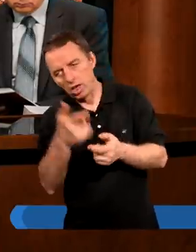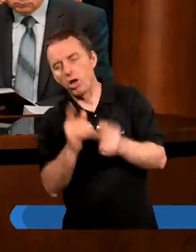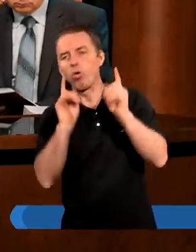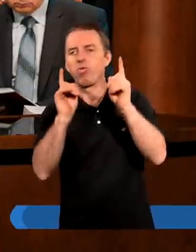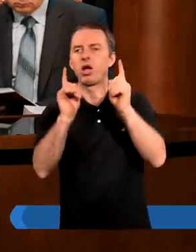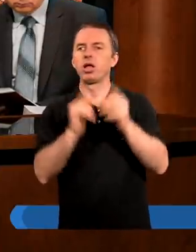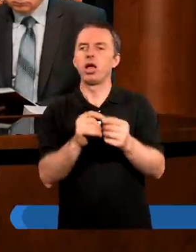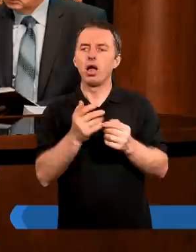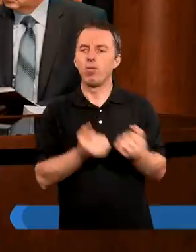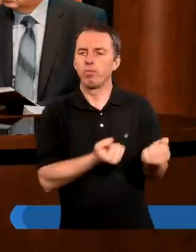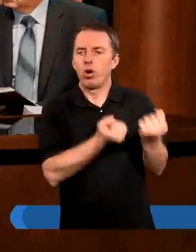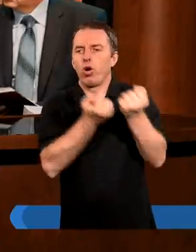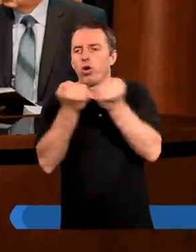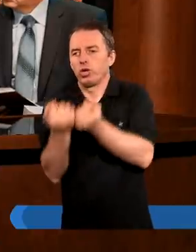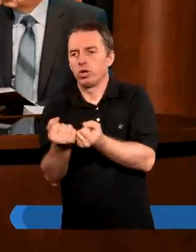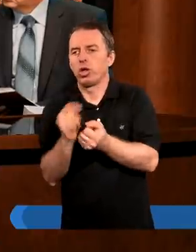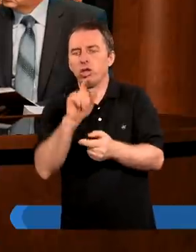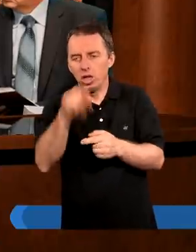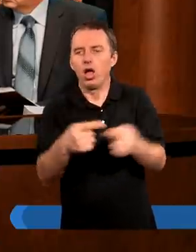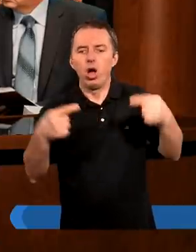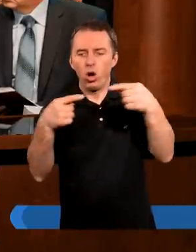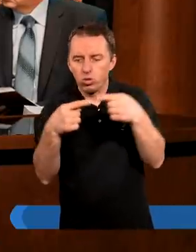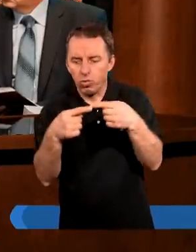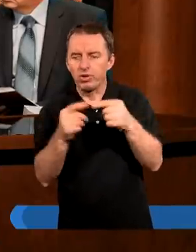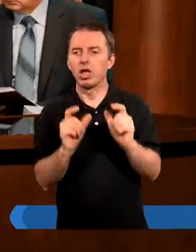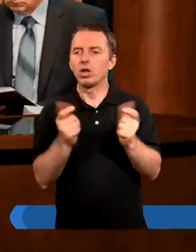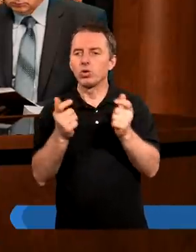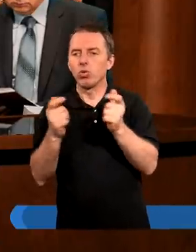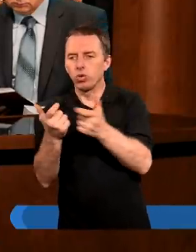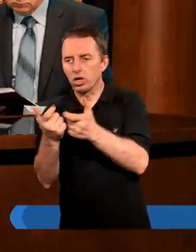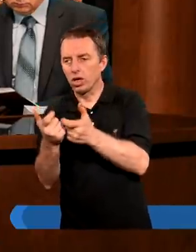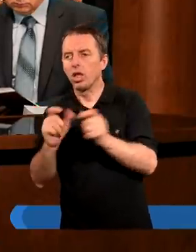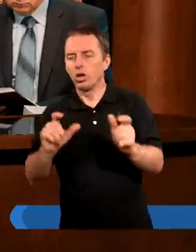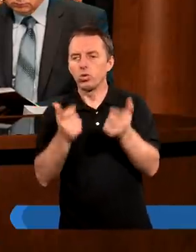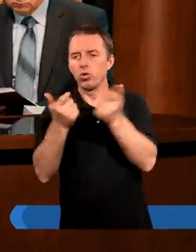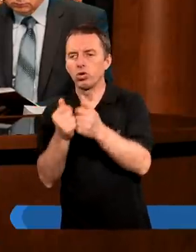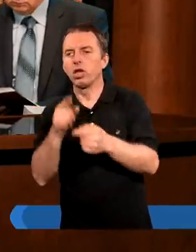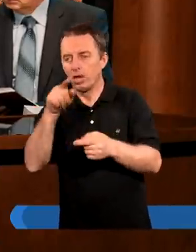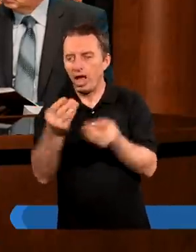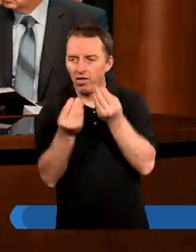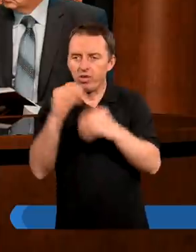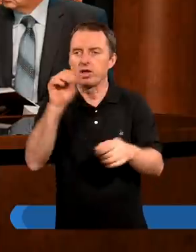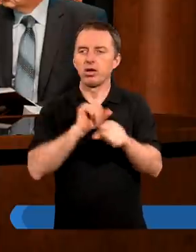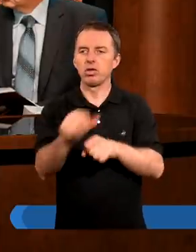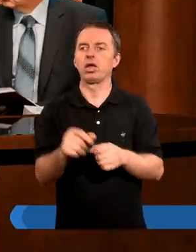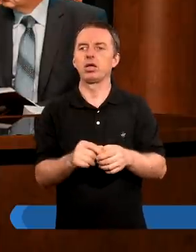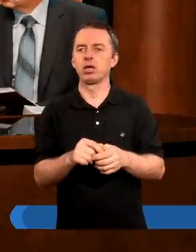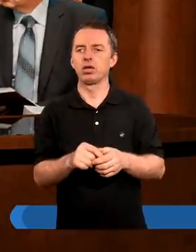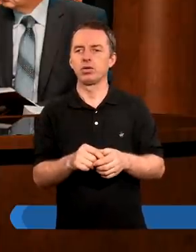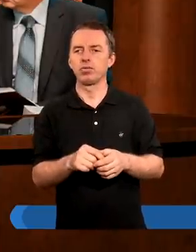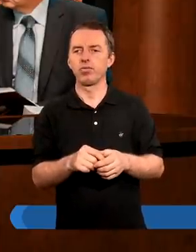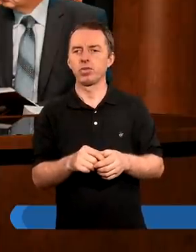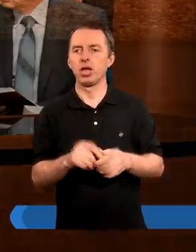będziesz uważał, to poniesiesz za to odpowiednie skutki. A tym skutkiem największym to jest...